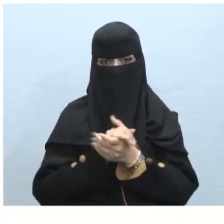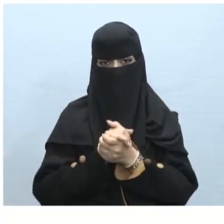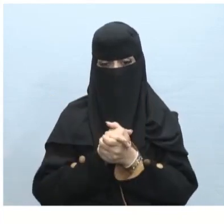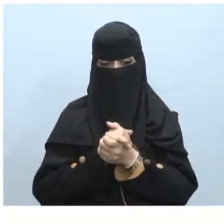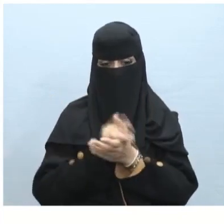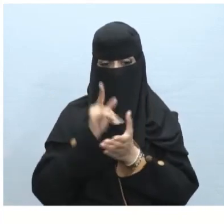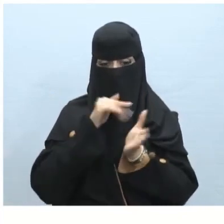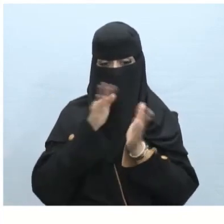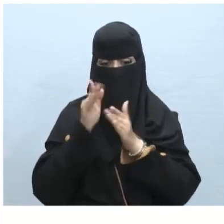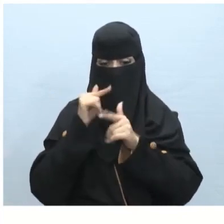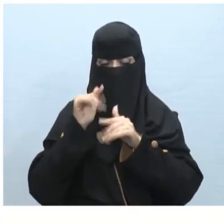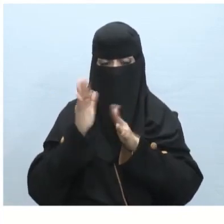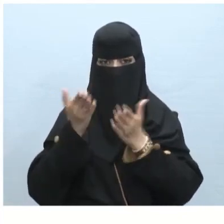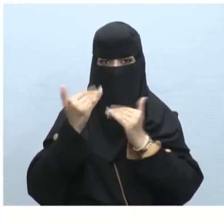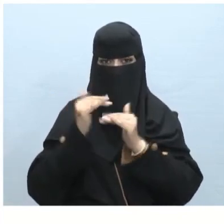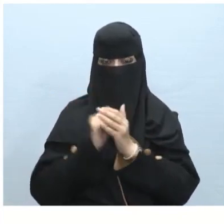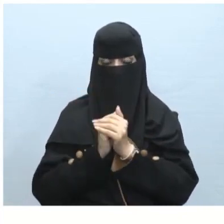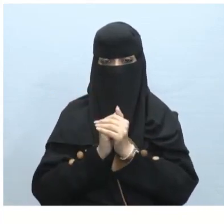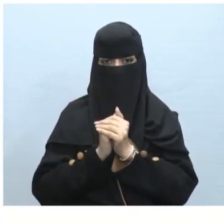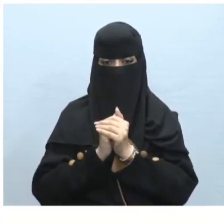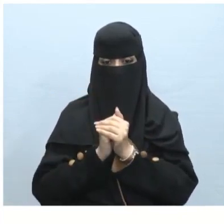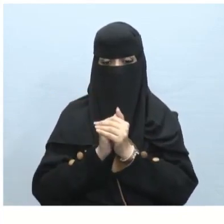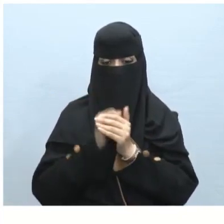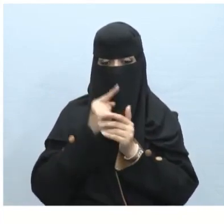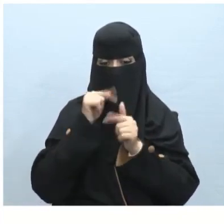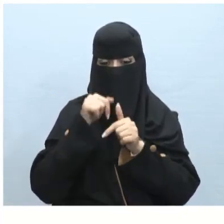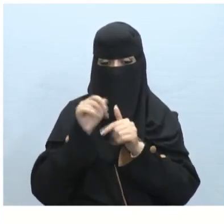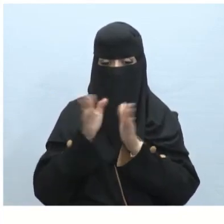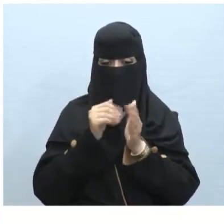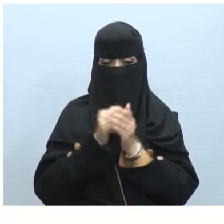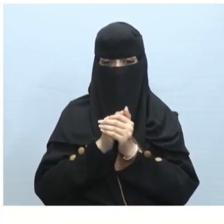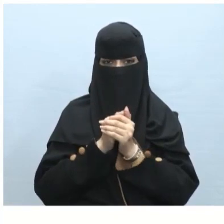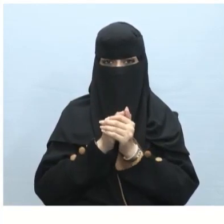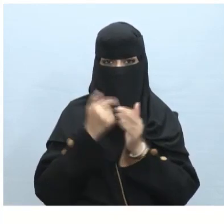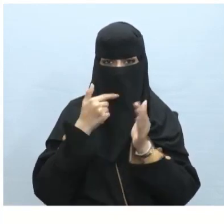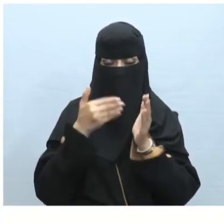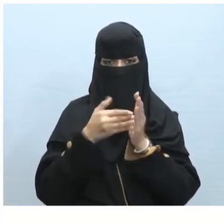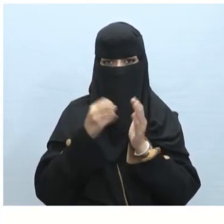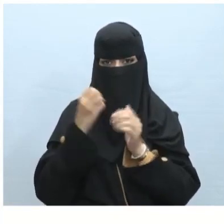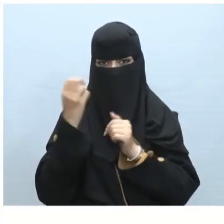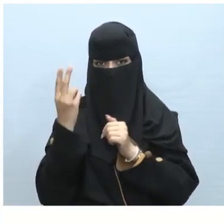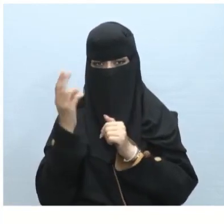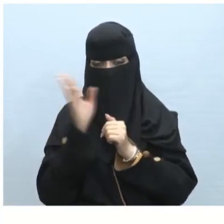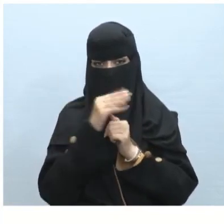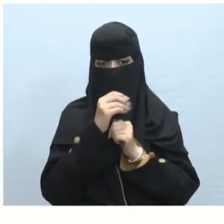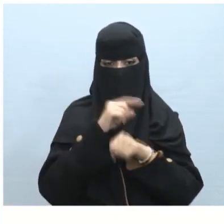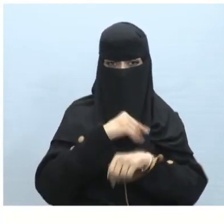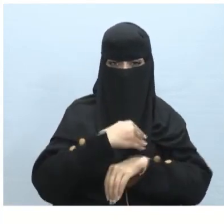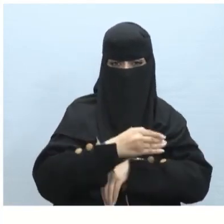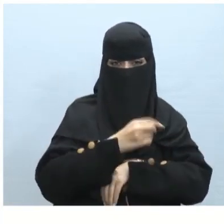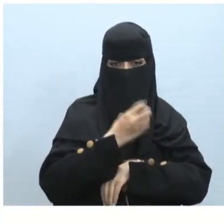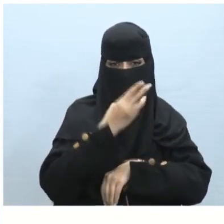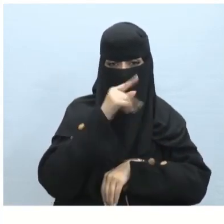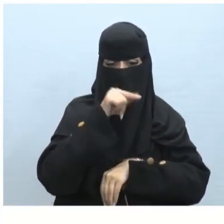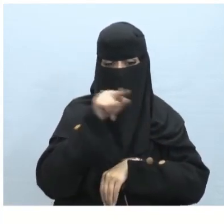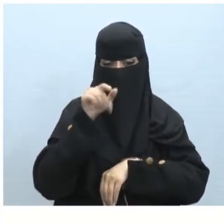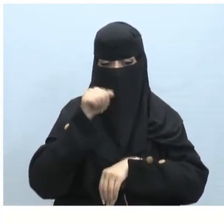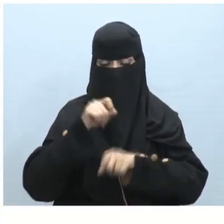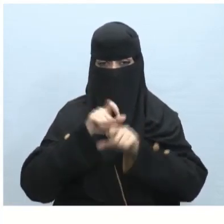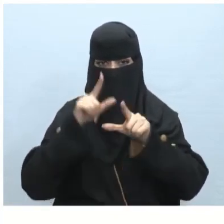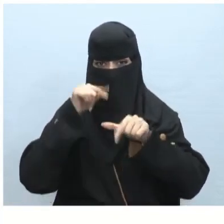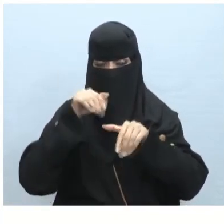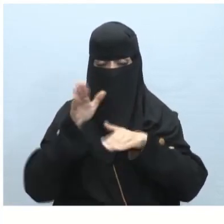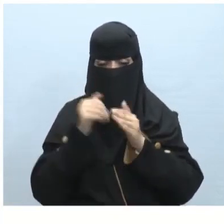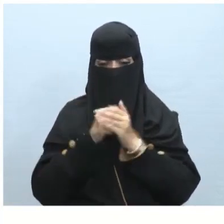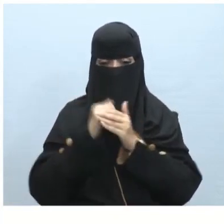حركات لعنصر ما البدء عند النقر المدة 2 والتأخير 3 هل هذه الصورة توضح